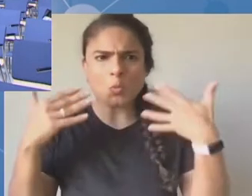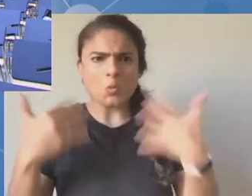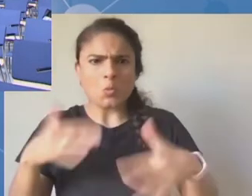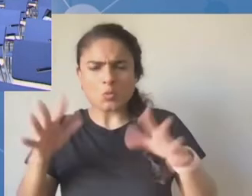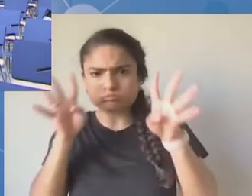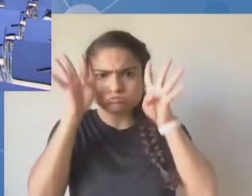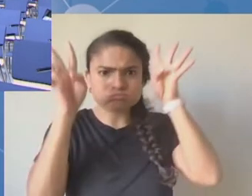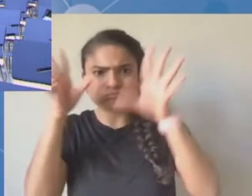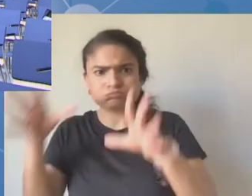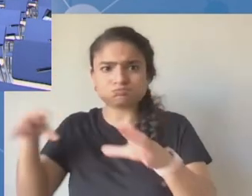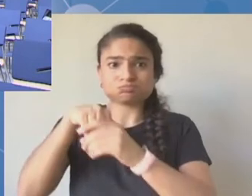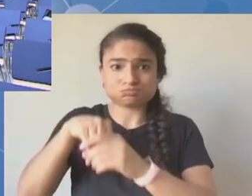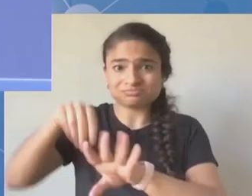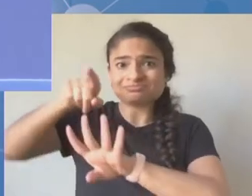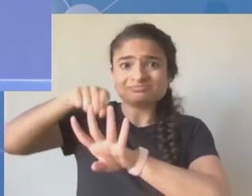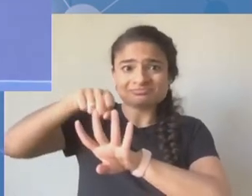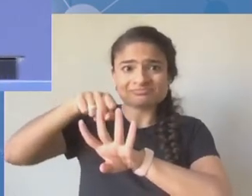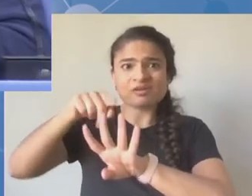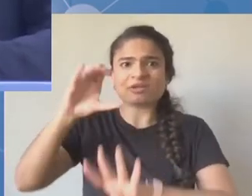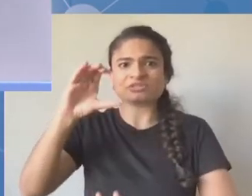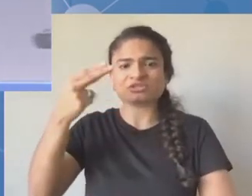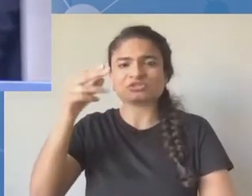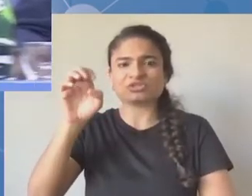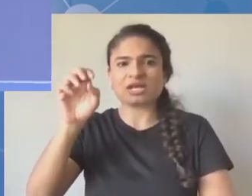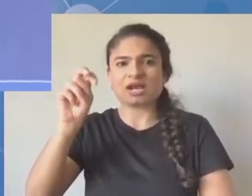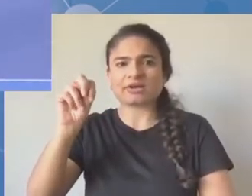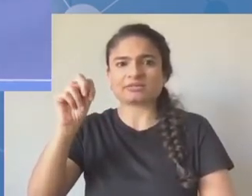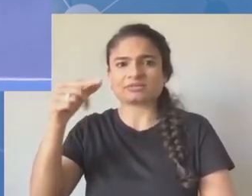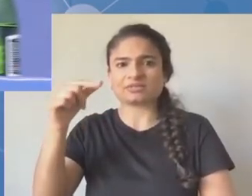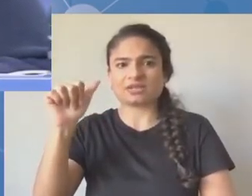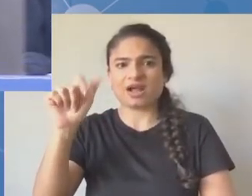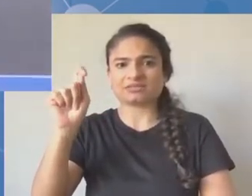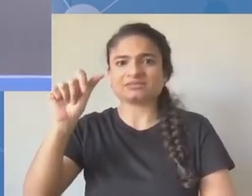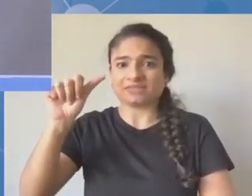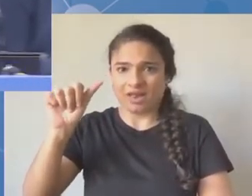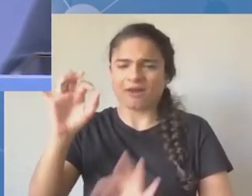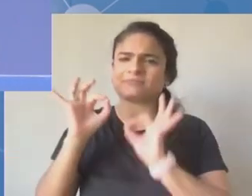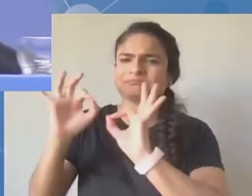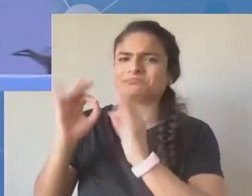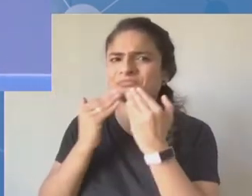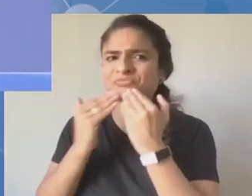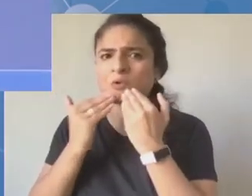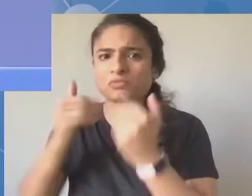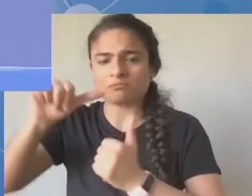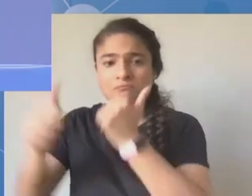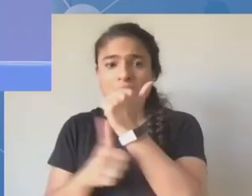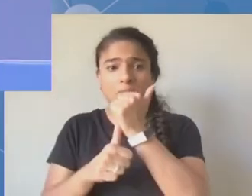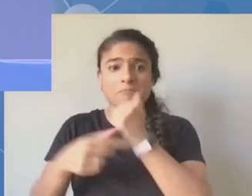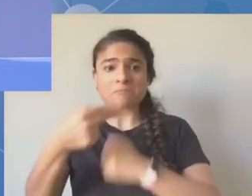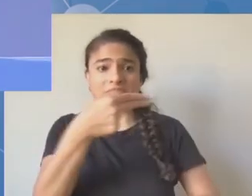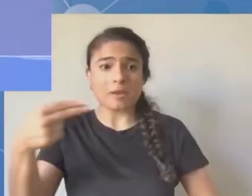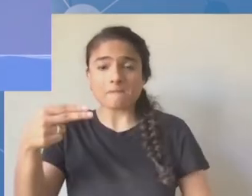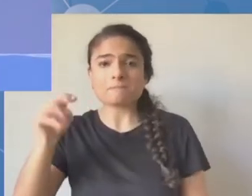sekretarza generalnego. Dzień dobry, witam wszystkich bardzo serdecznie, zarówno tych z Państwa, którzy są